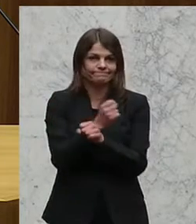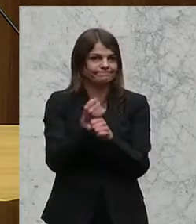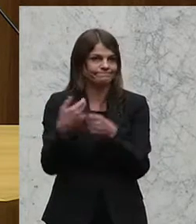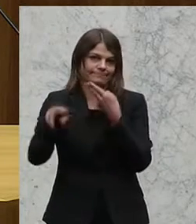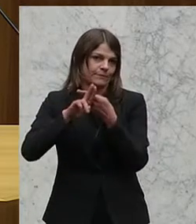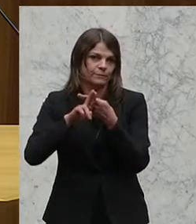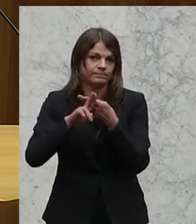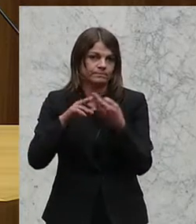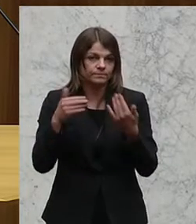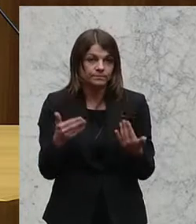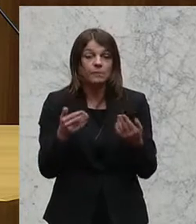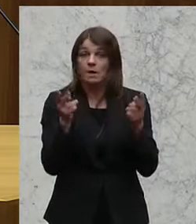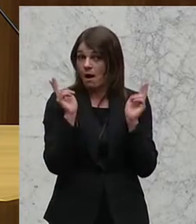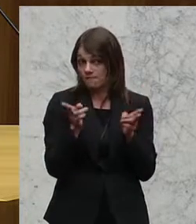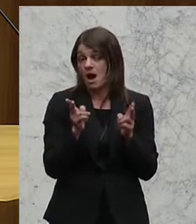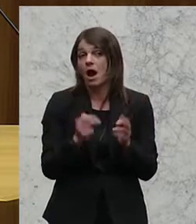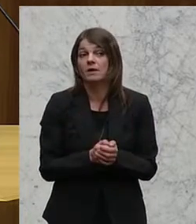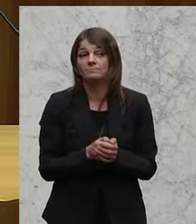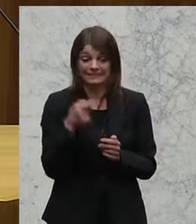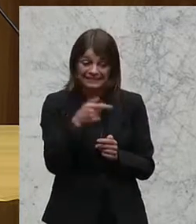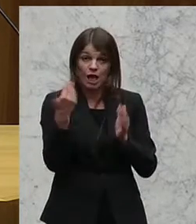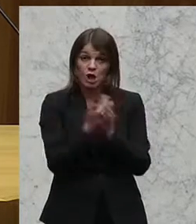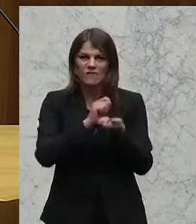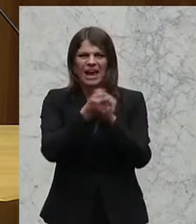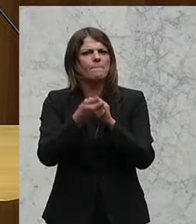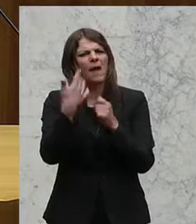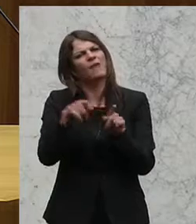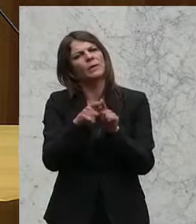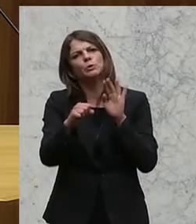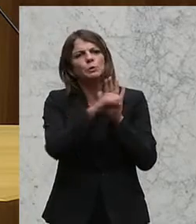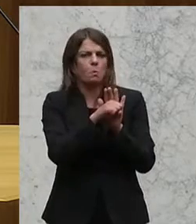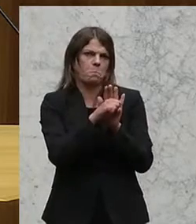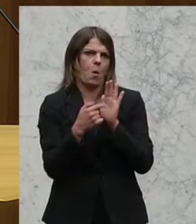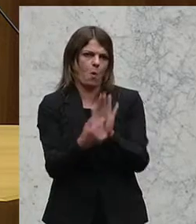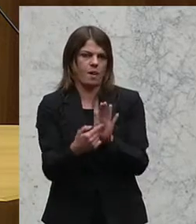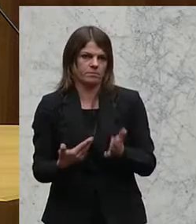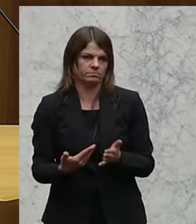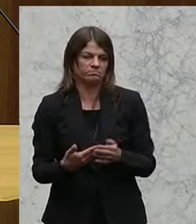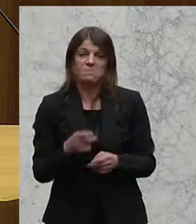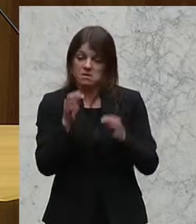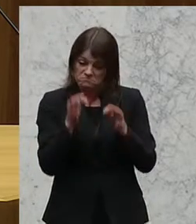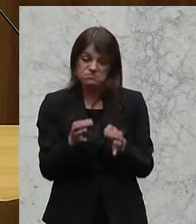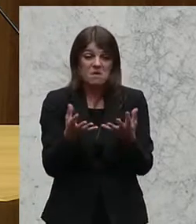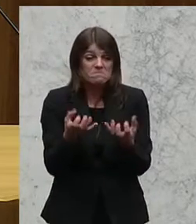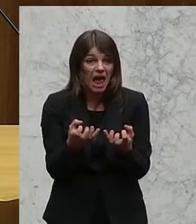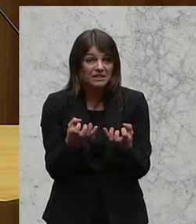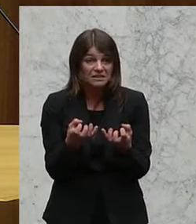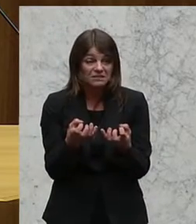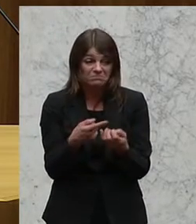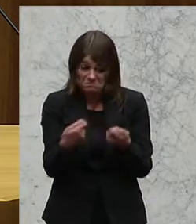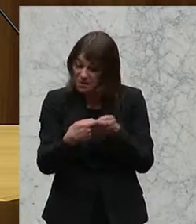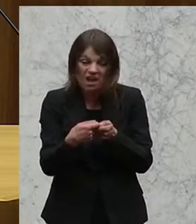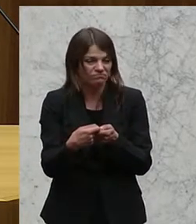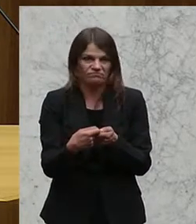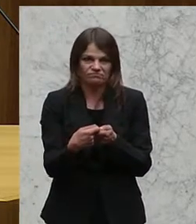beantworten. Tatsächlich hat diese Novelle mehr symbolhaften Charakter, als sie in der Praxis tauglich